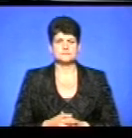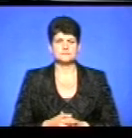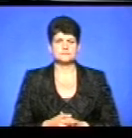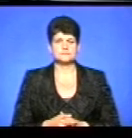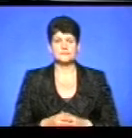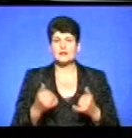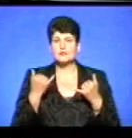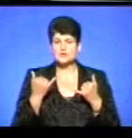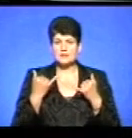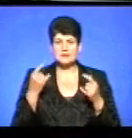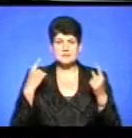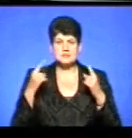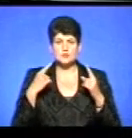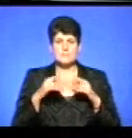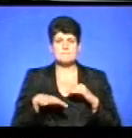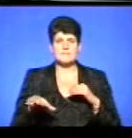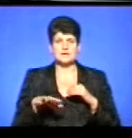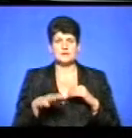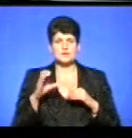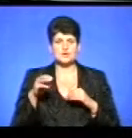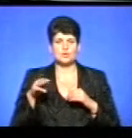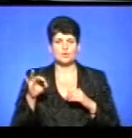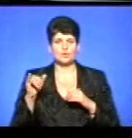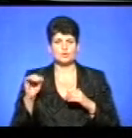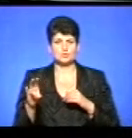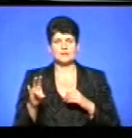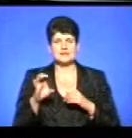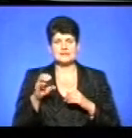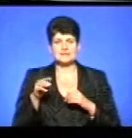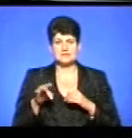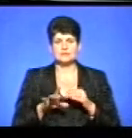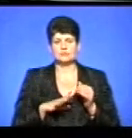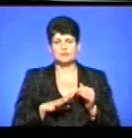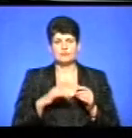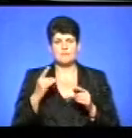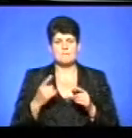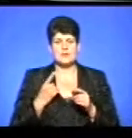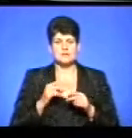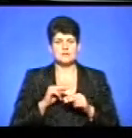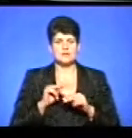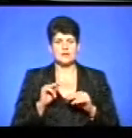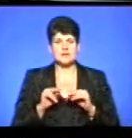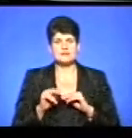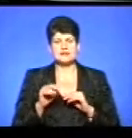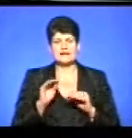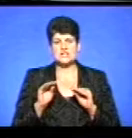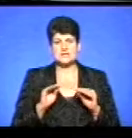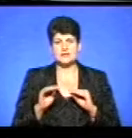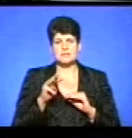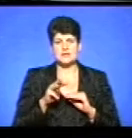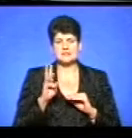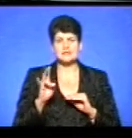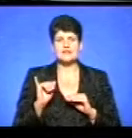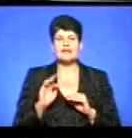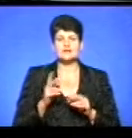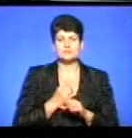Сьогодні на мистецькому майданчику Стоун-стріт у Тернополі відбувся майстер-клас режисерки Марисі Нікітюк. Як зняти